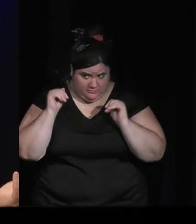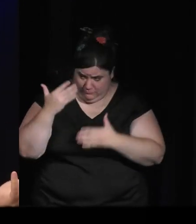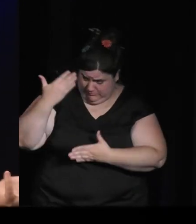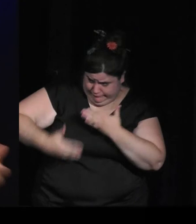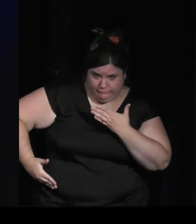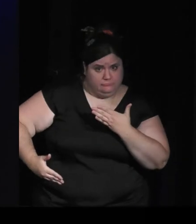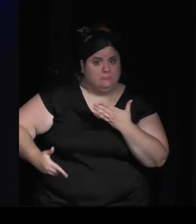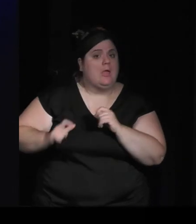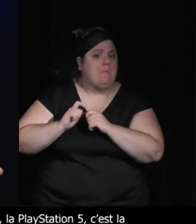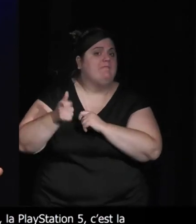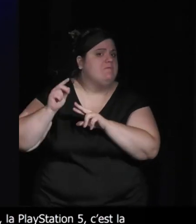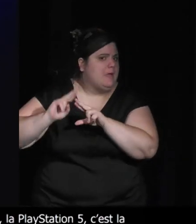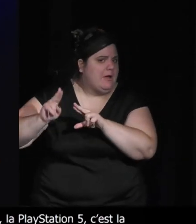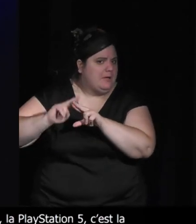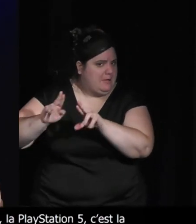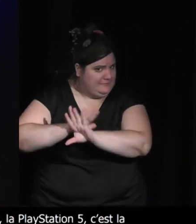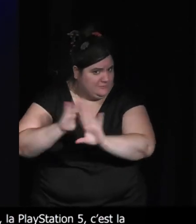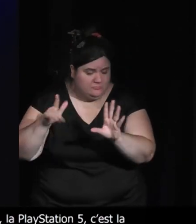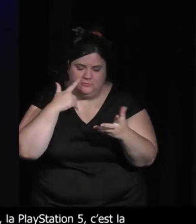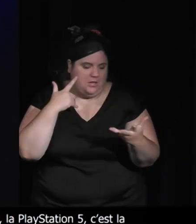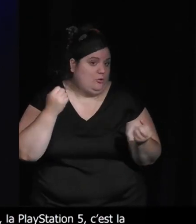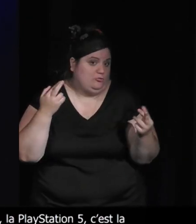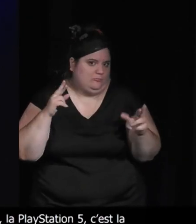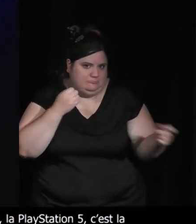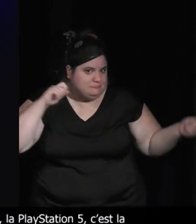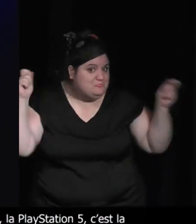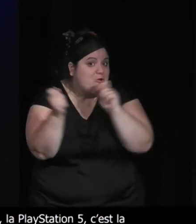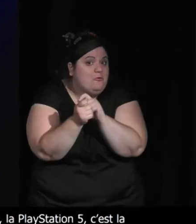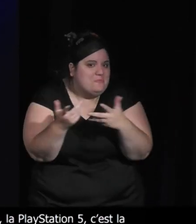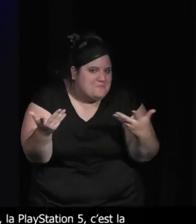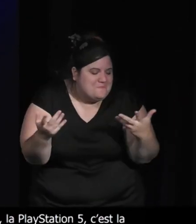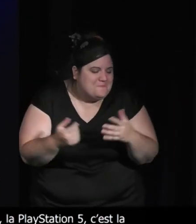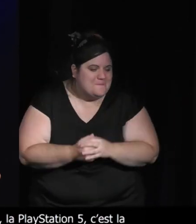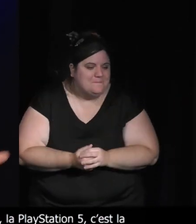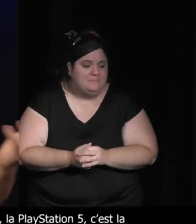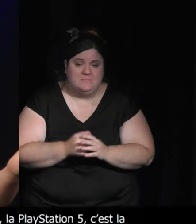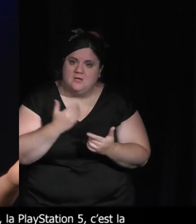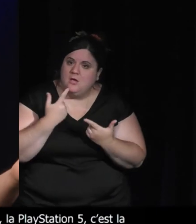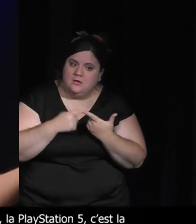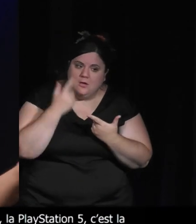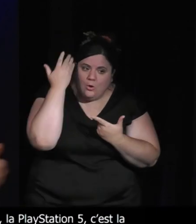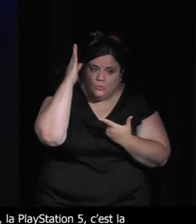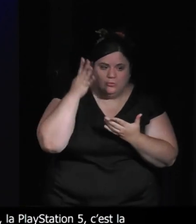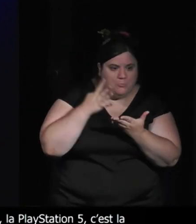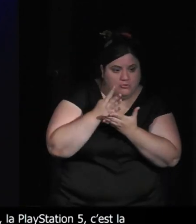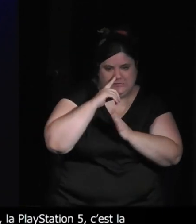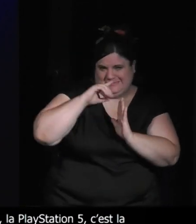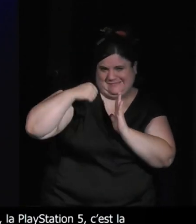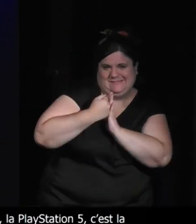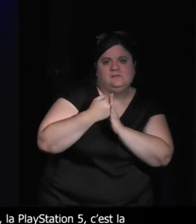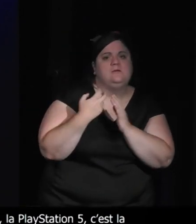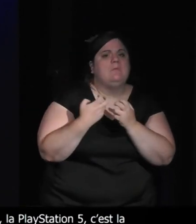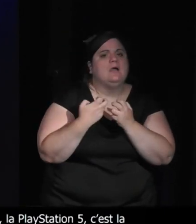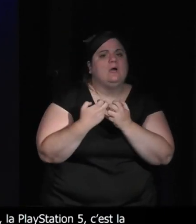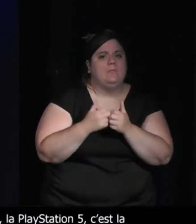pour l'industrie. Et après, j'ai vu passer des projets plus radicaux mais que je trouve excitants intellectuellement. Je t'avais parlé de ça sur la Game Boy,